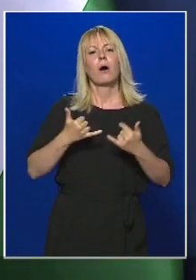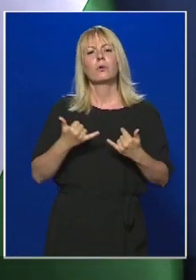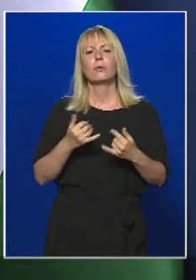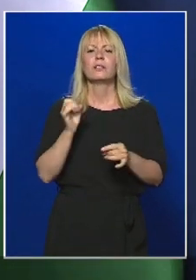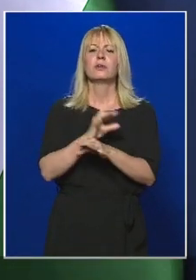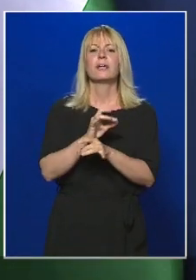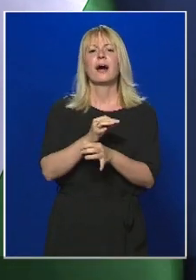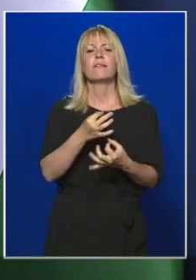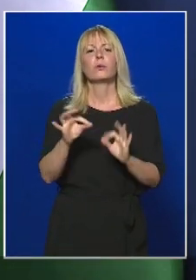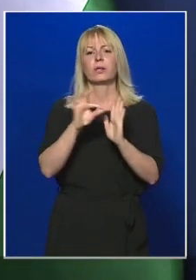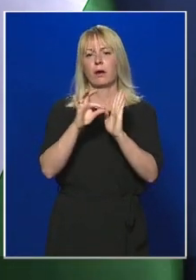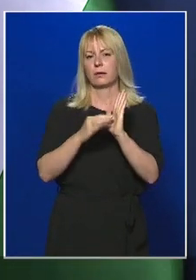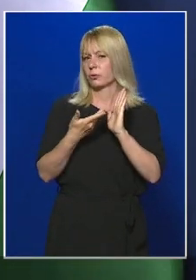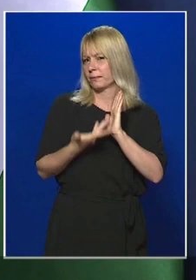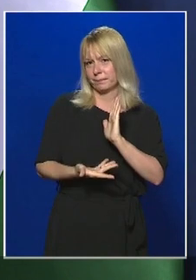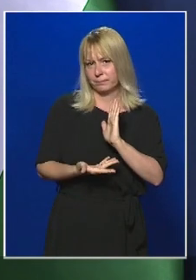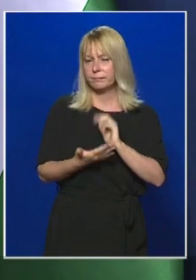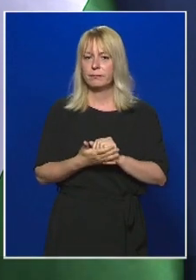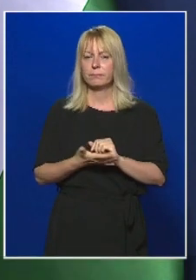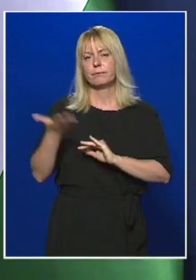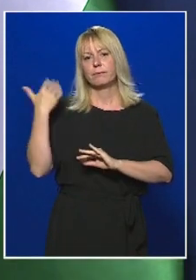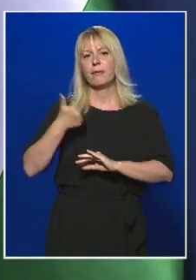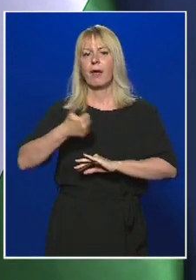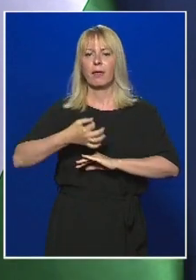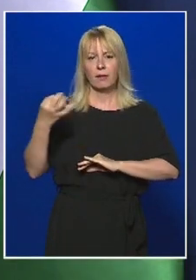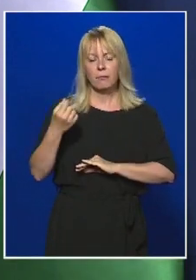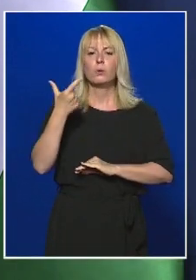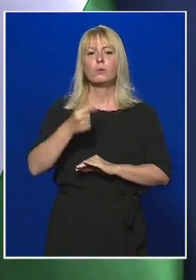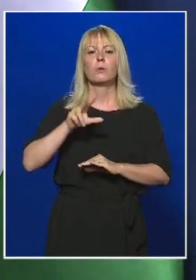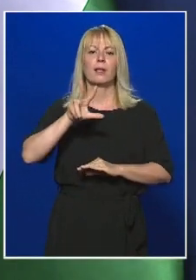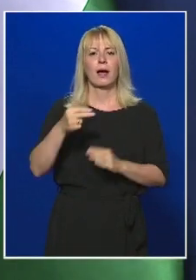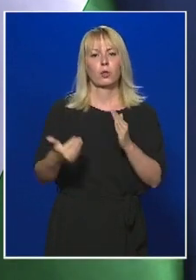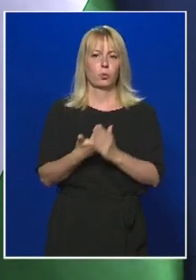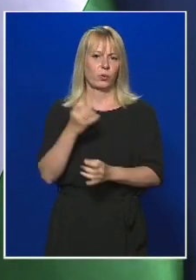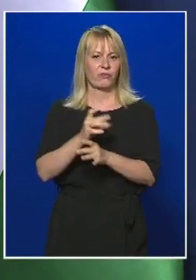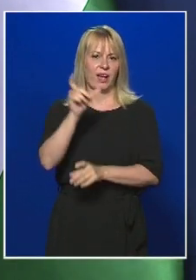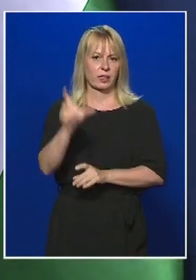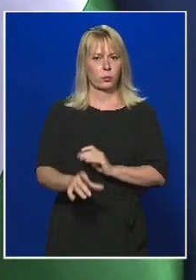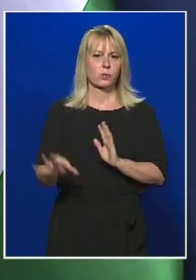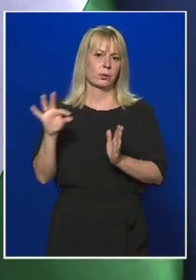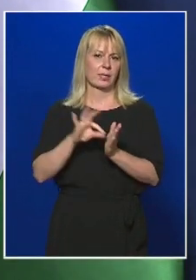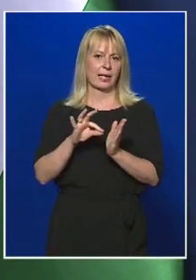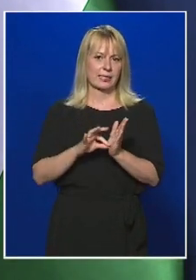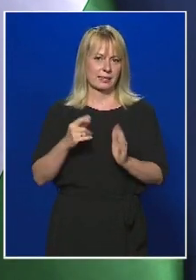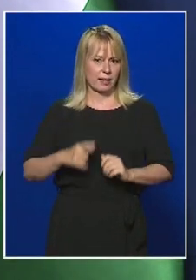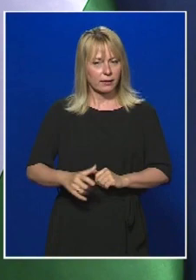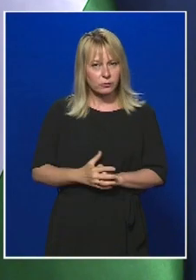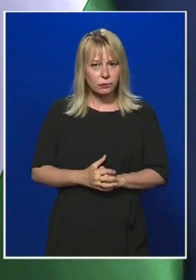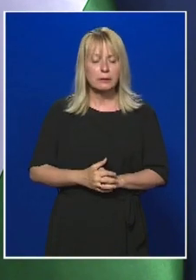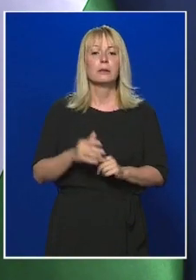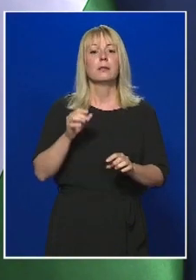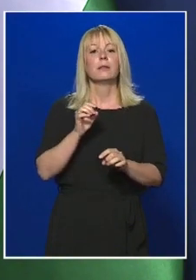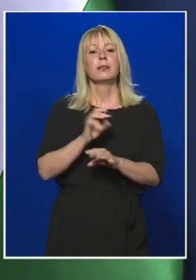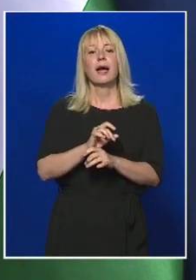járványügyi adatokról. Az elmúlt 24 órában 23 új fertőzöttet regisztráltunk, így a járvány